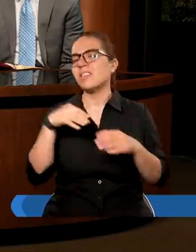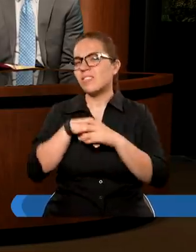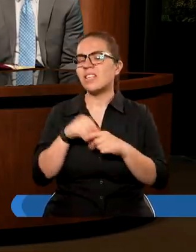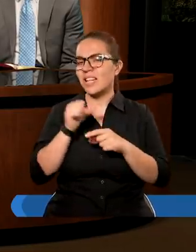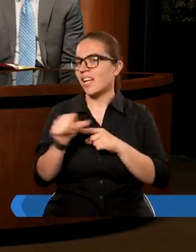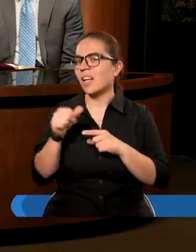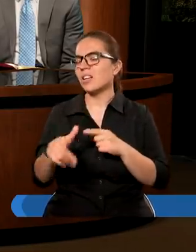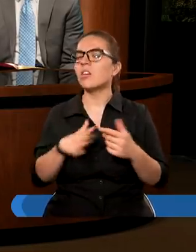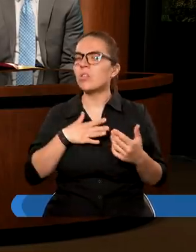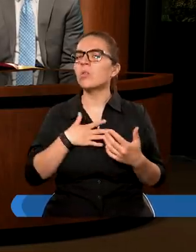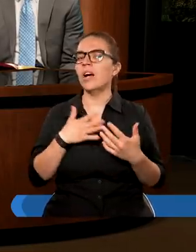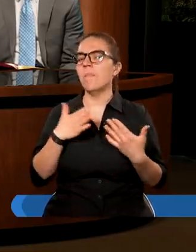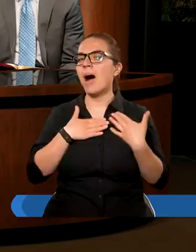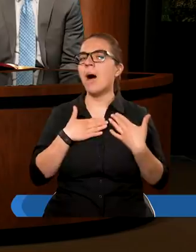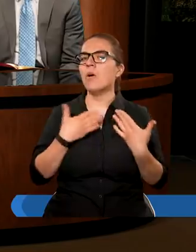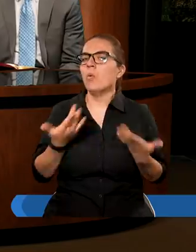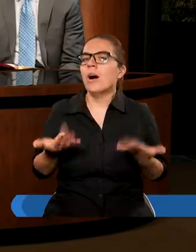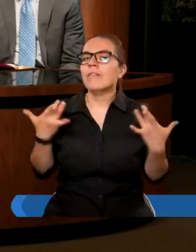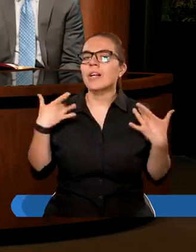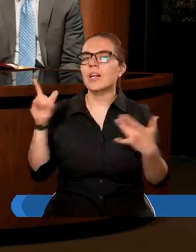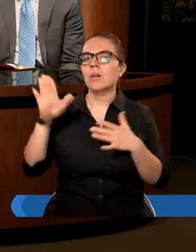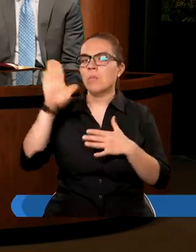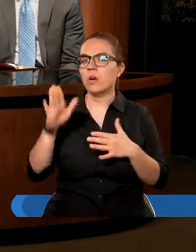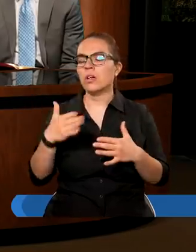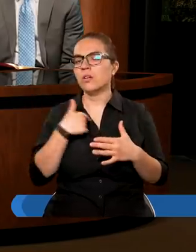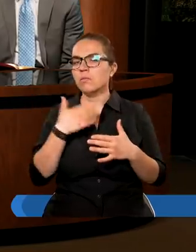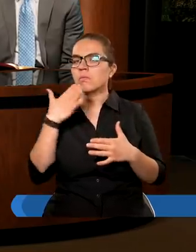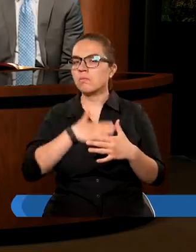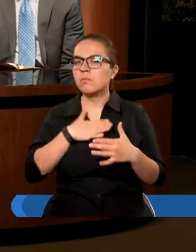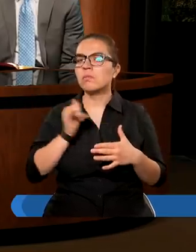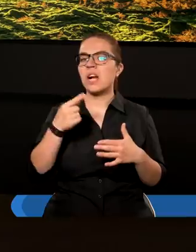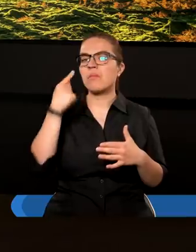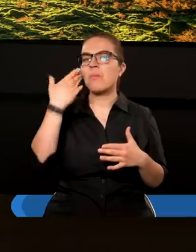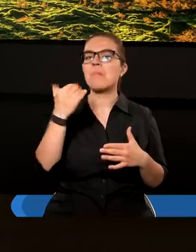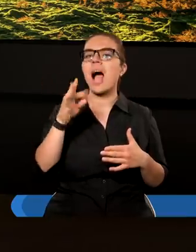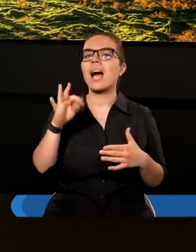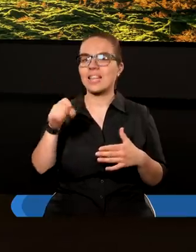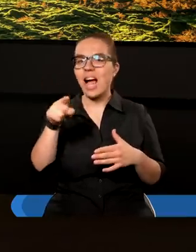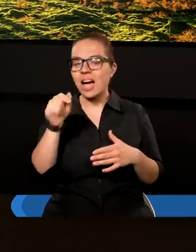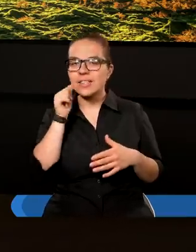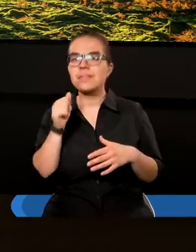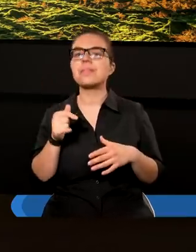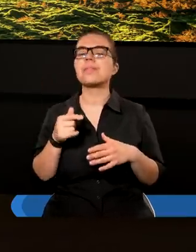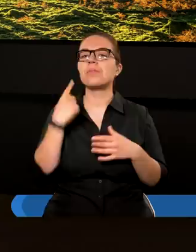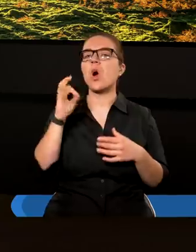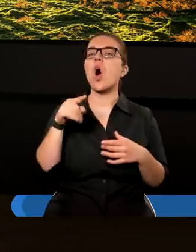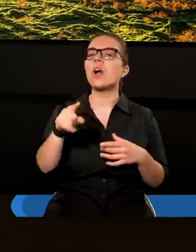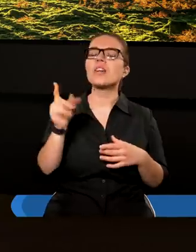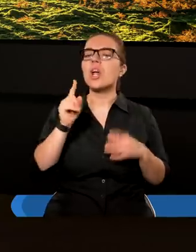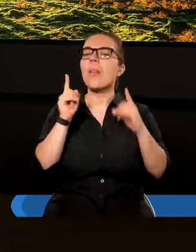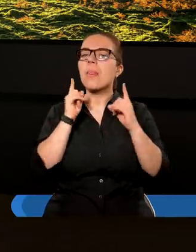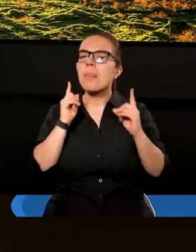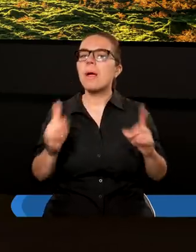jest trudno. Prawda? Bardzo podobało mi się to, co wspomniałaś, Marta, o tym, iż tak naprawdę